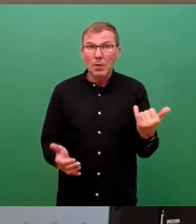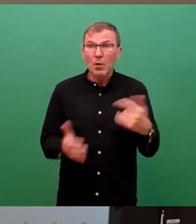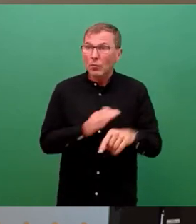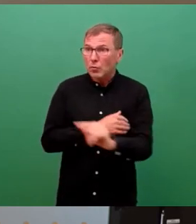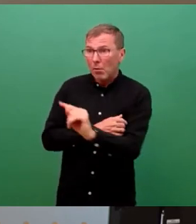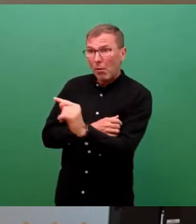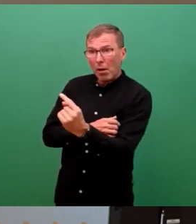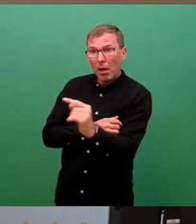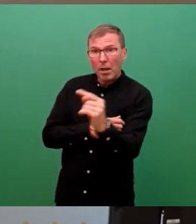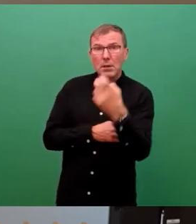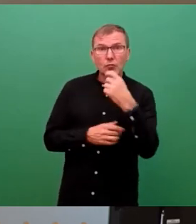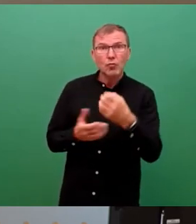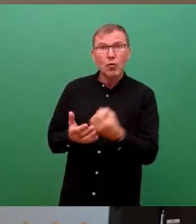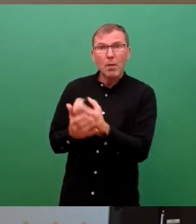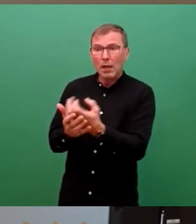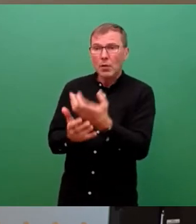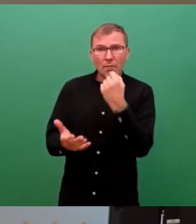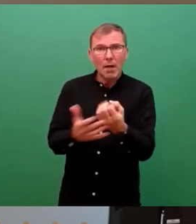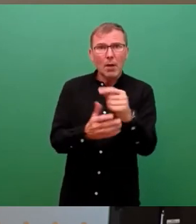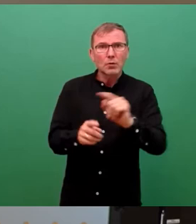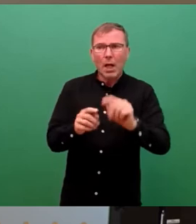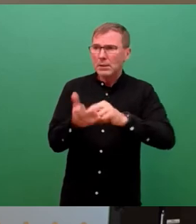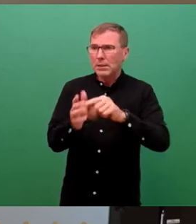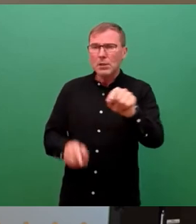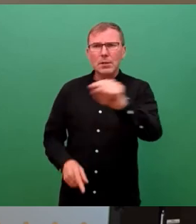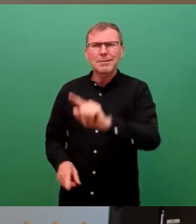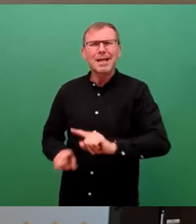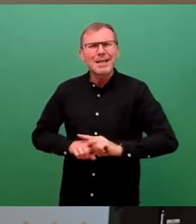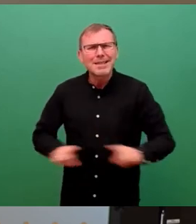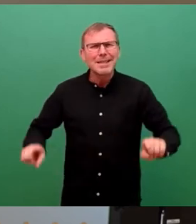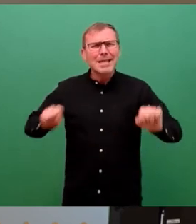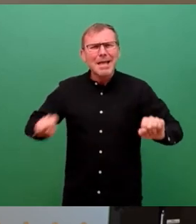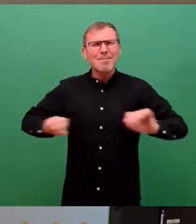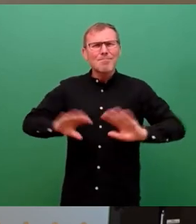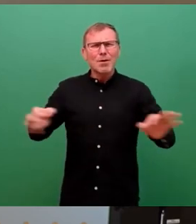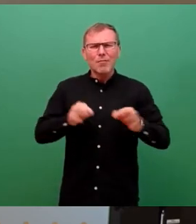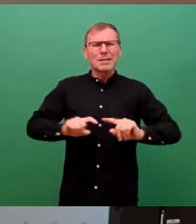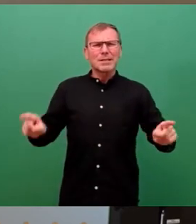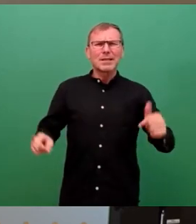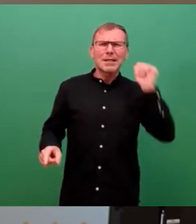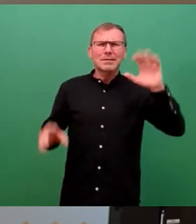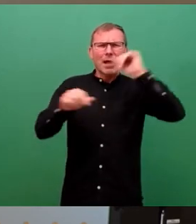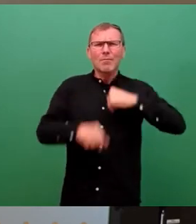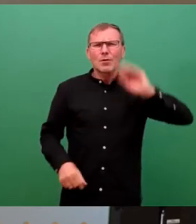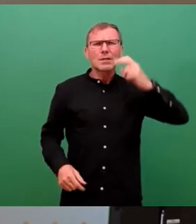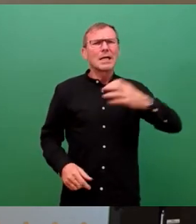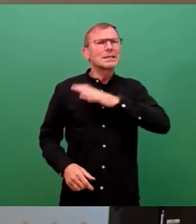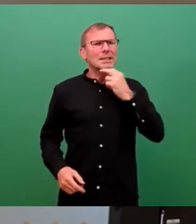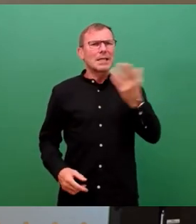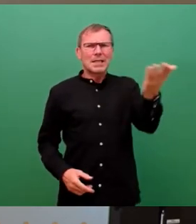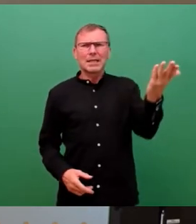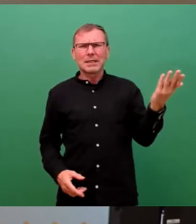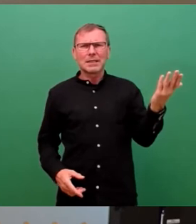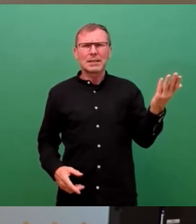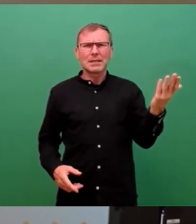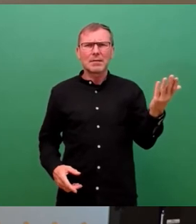Stromerzeugungen und Wärmeerzeugungen, anderen Technologien wird das nie funktionieren. Wir haben es gestern Abend deutlich gehört von der Sachsenenergie, das würde das